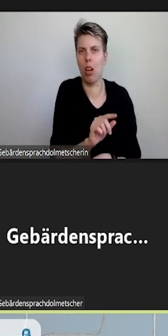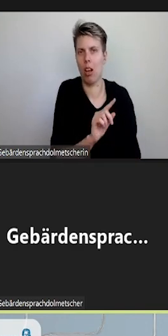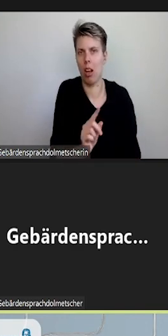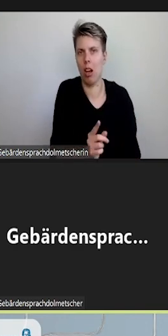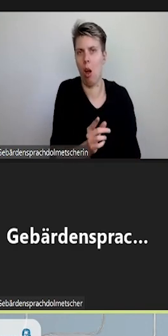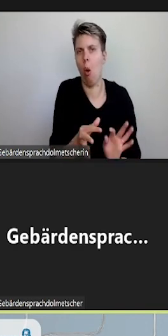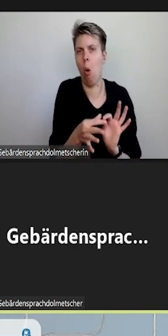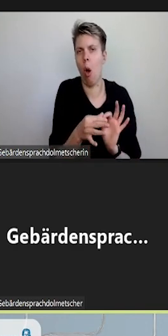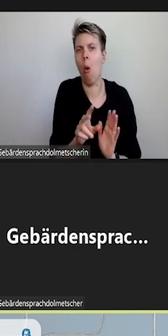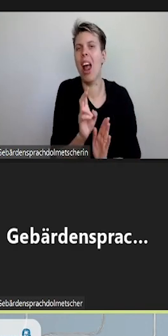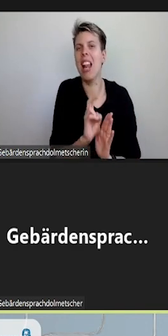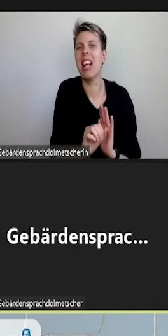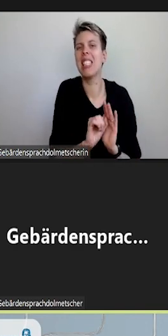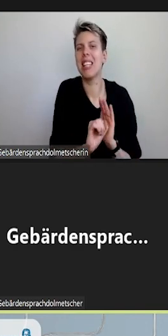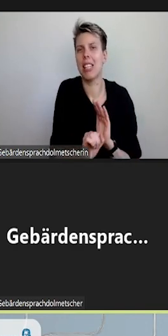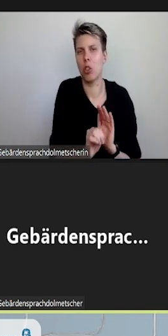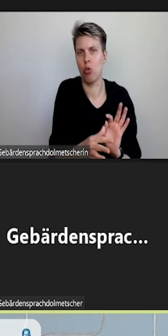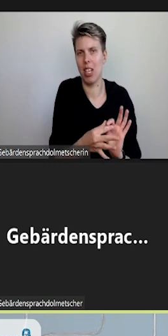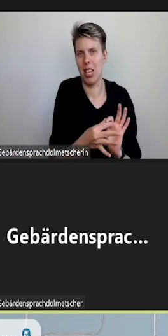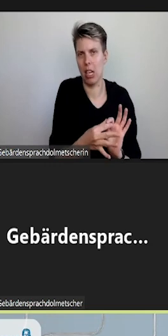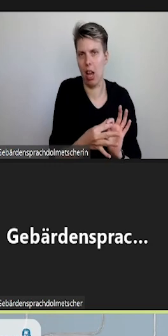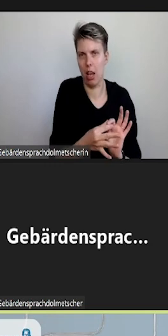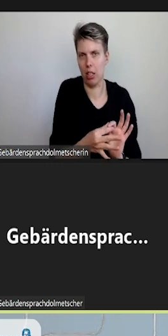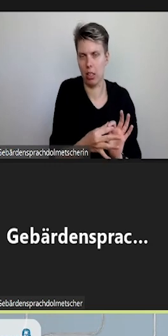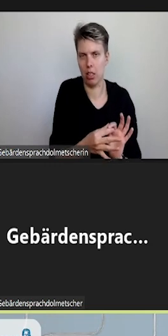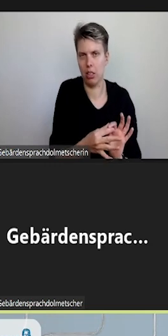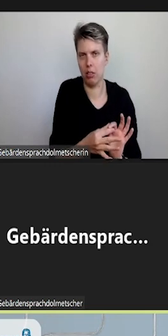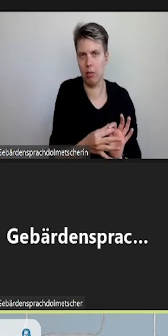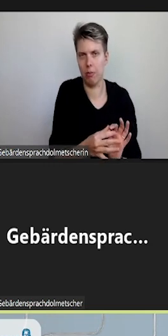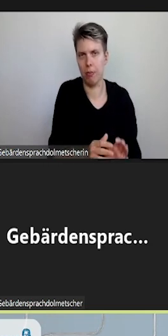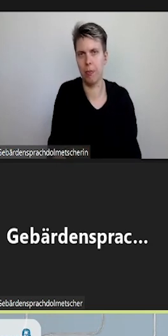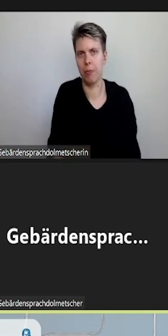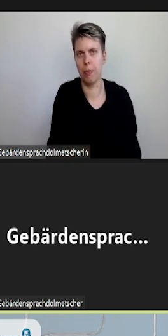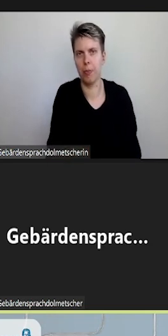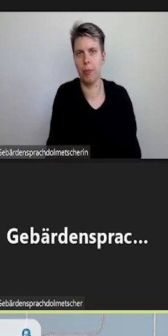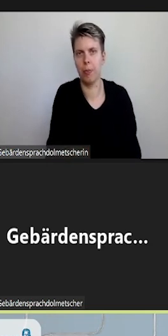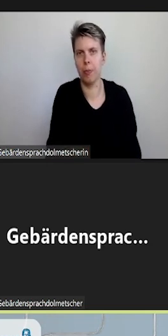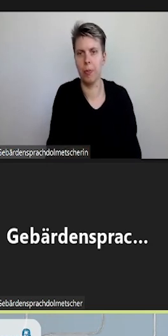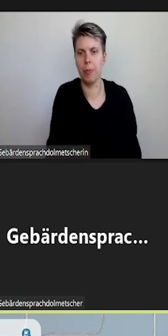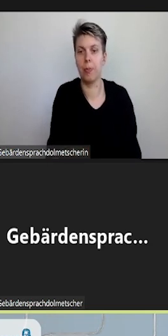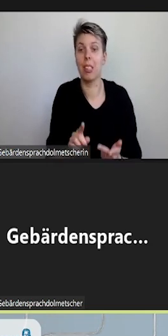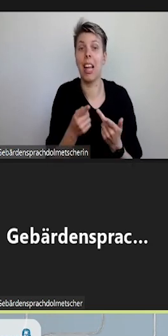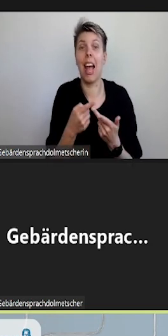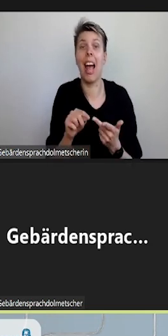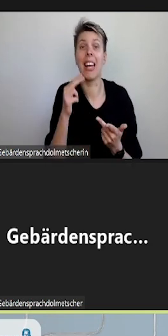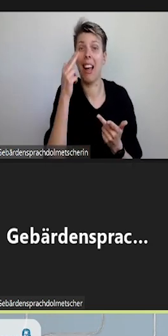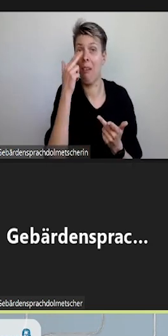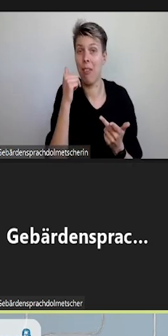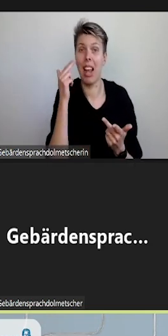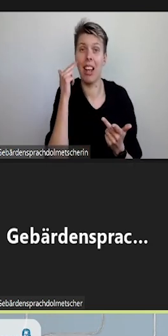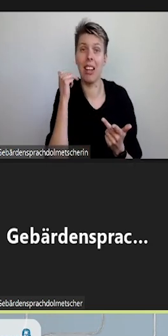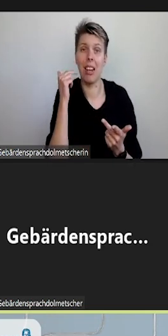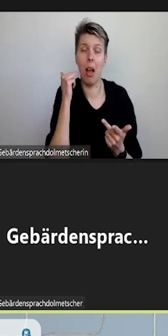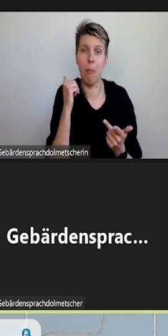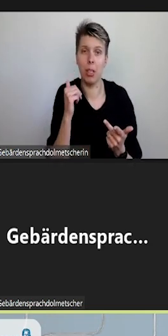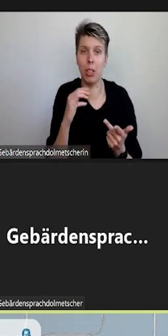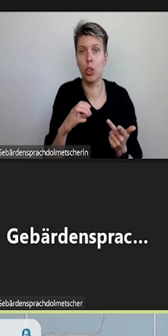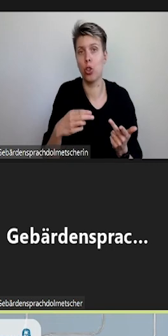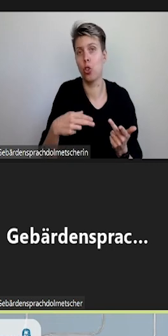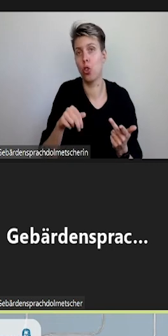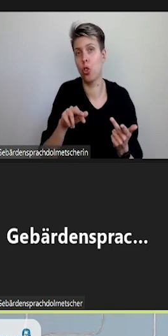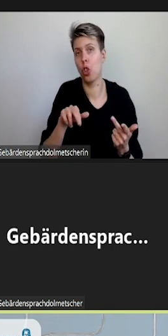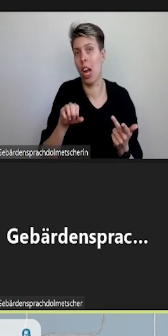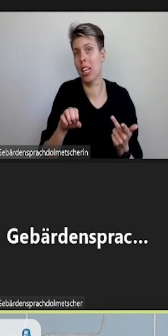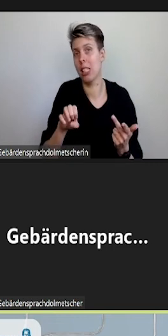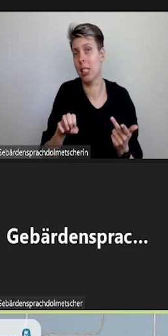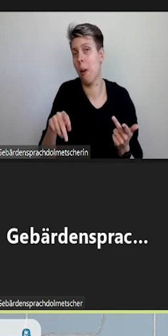Lesegeschwindigkeit von Bedeutung ist. Und dann gibt es noch einen Fehler, der heißt Chars per Line, also wenn